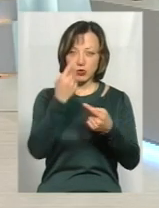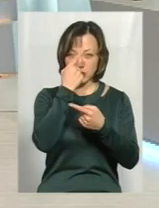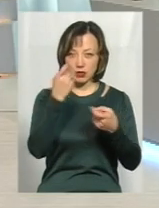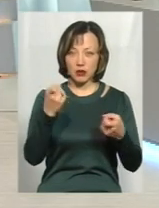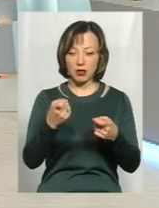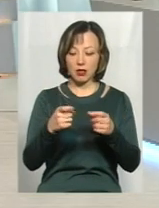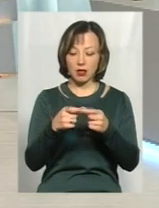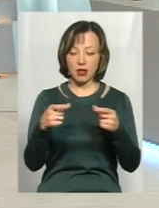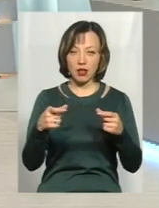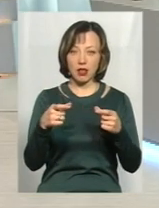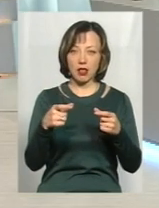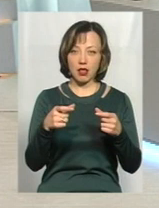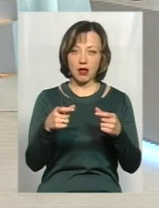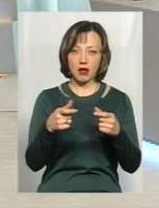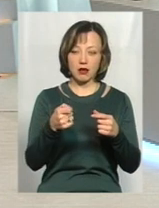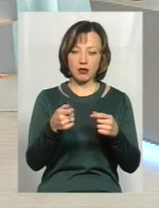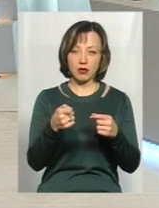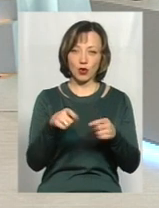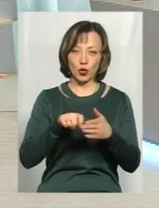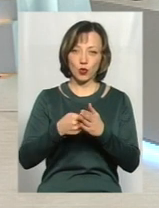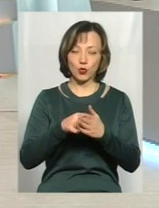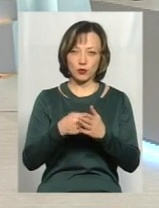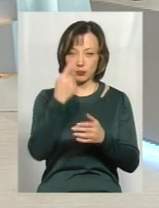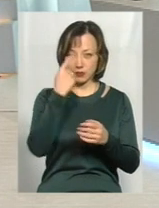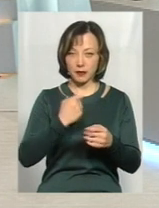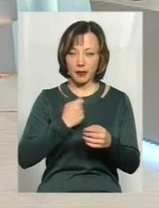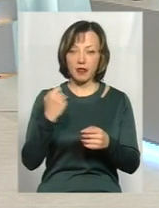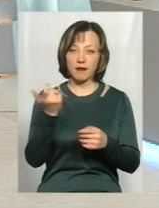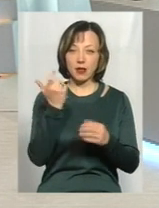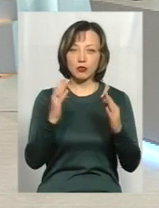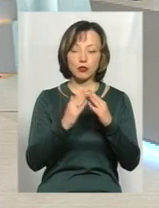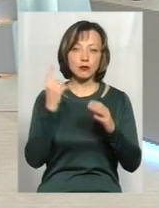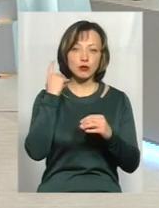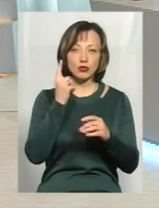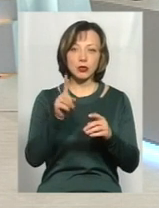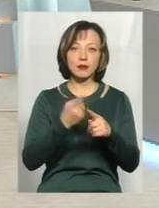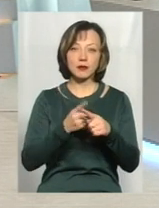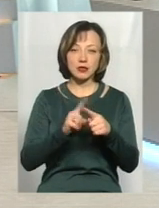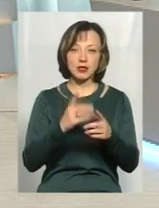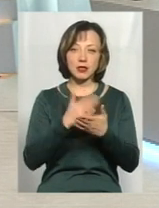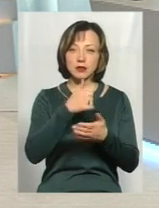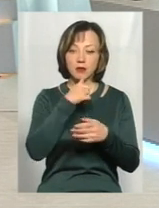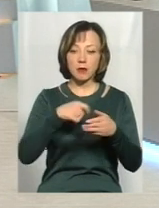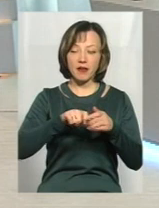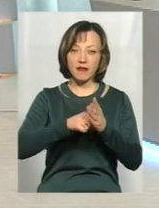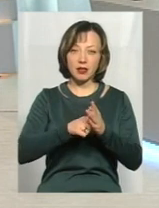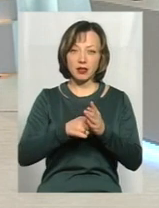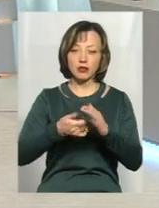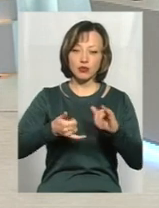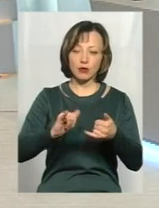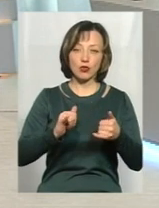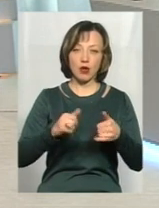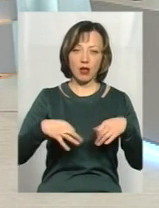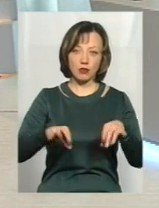брелок з ключами. Тобто, власник вдома почує, що там якась є спроба відкрити двері, чи штовхнули